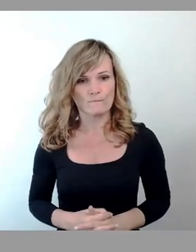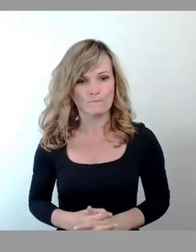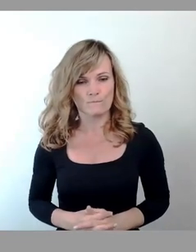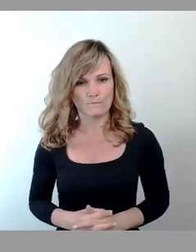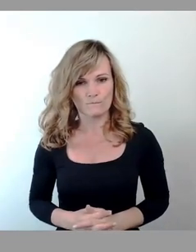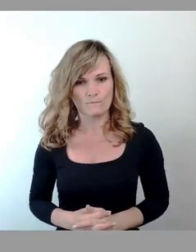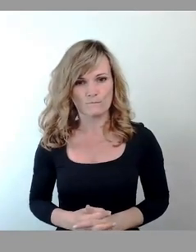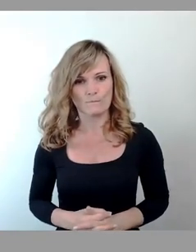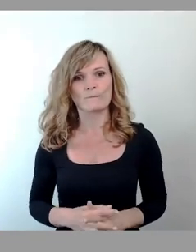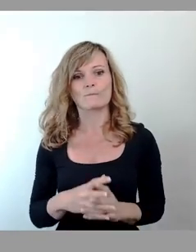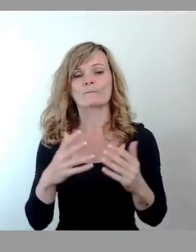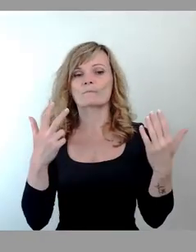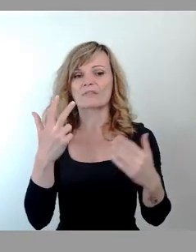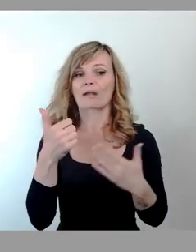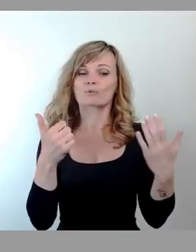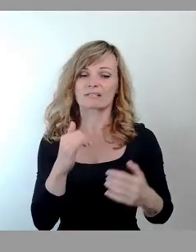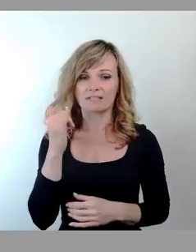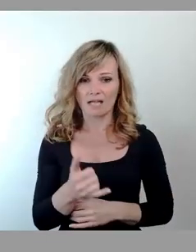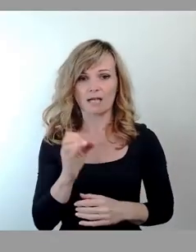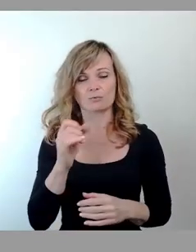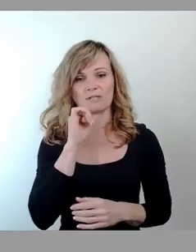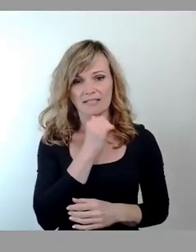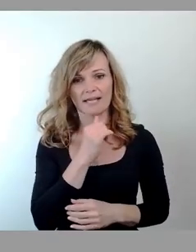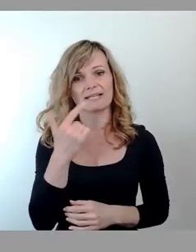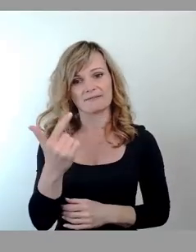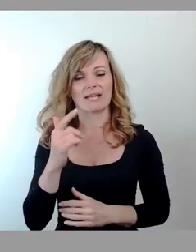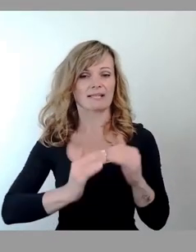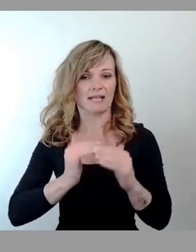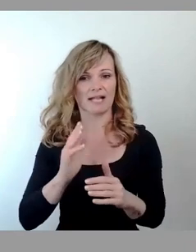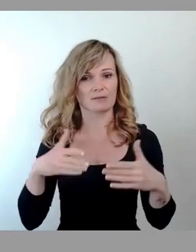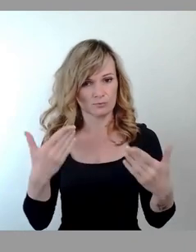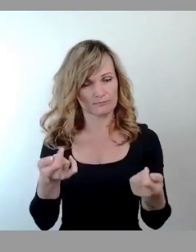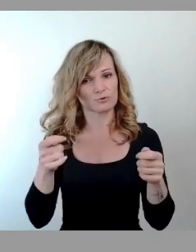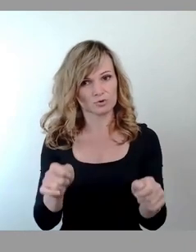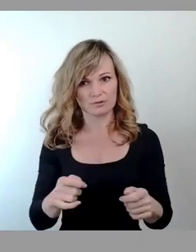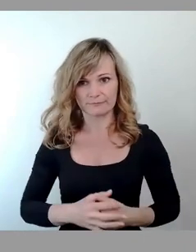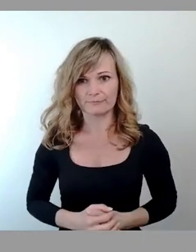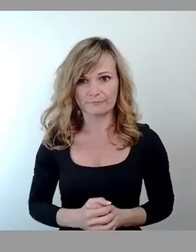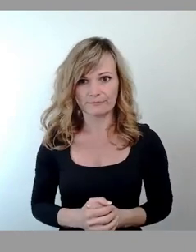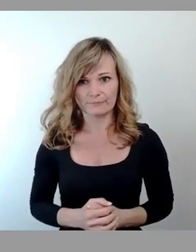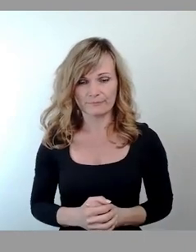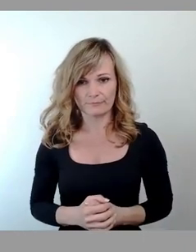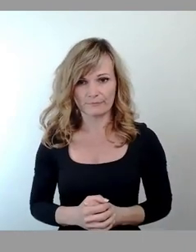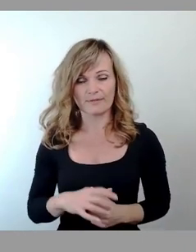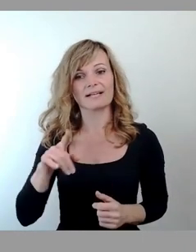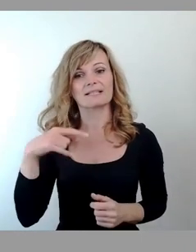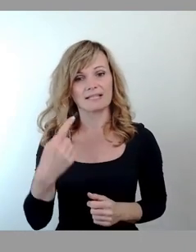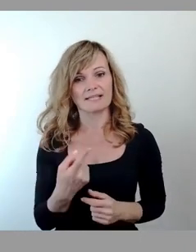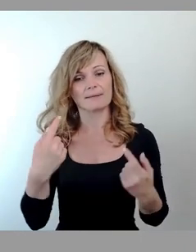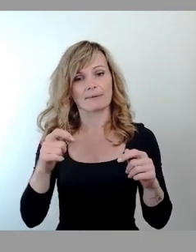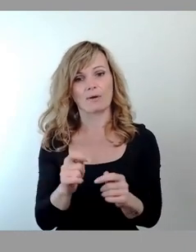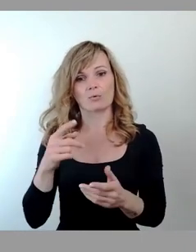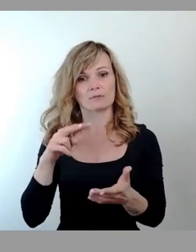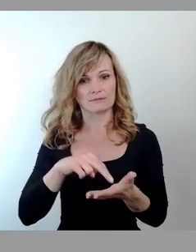Bei 63 Ja, 0 Nein, 2 Enthaltung, so beschlossen. Wir kommen zum nächsten Bebauungsplan, Top 19